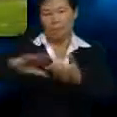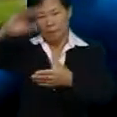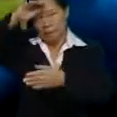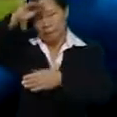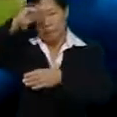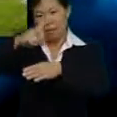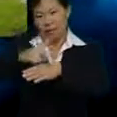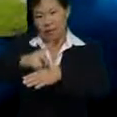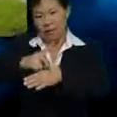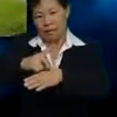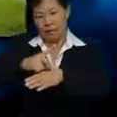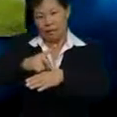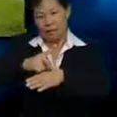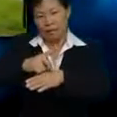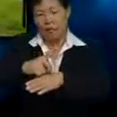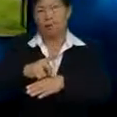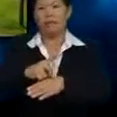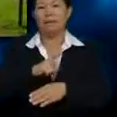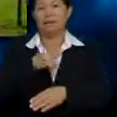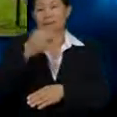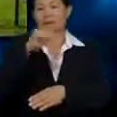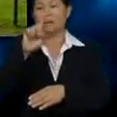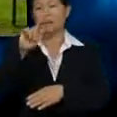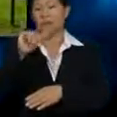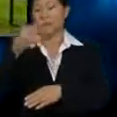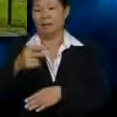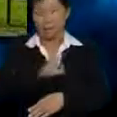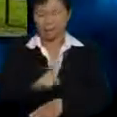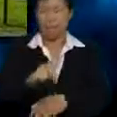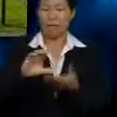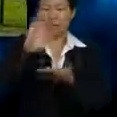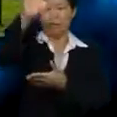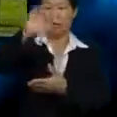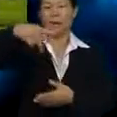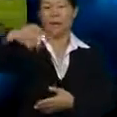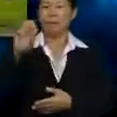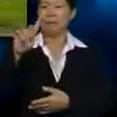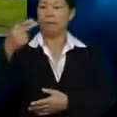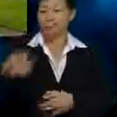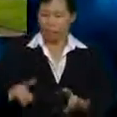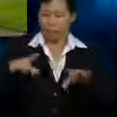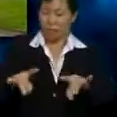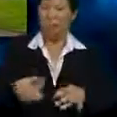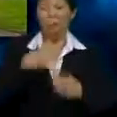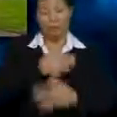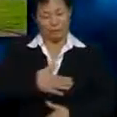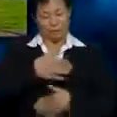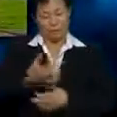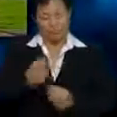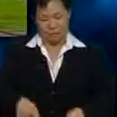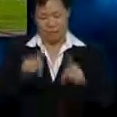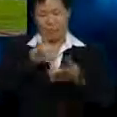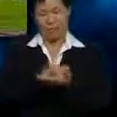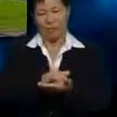Di Hidayah Islamic College Perth, Australia Eh, senang kan kau dapat peluang macam tu? Yelah,